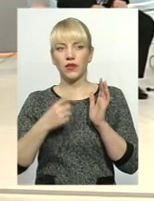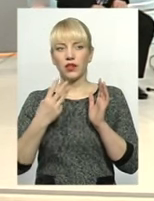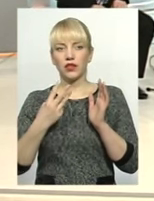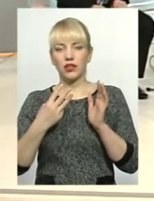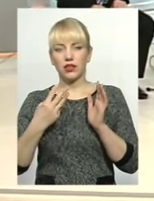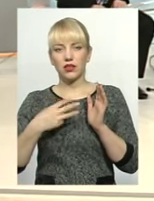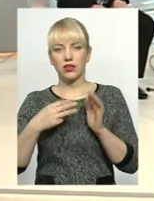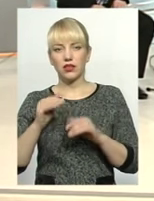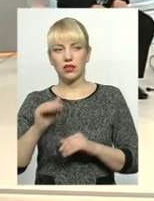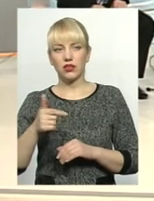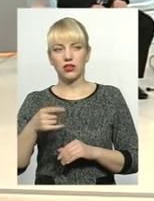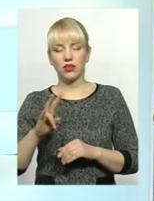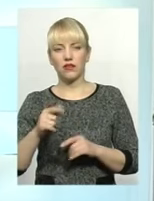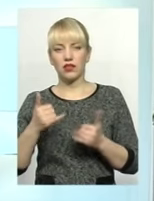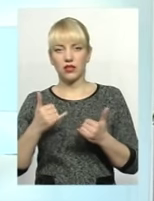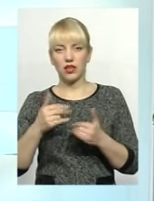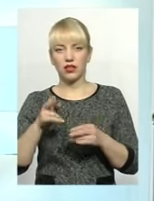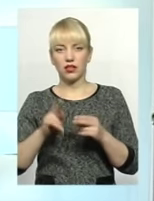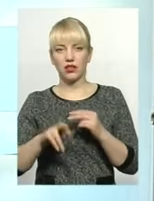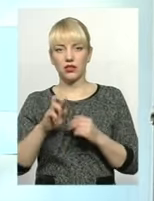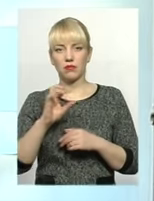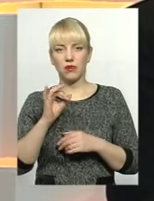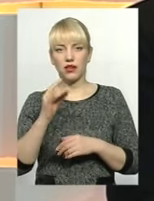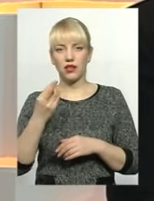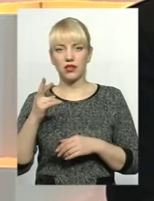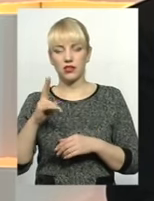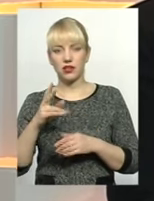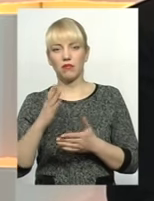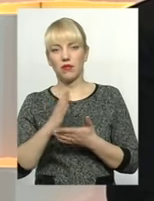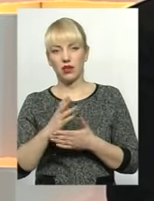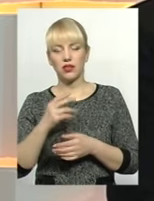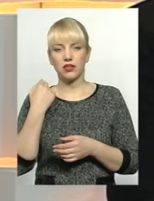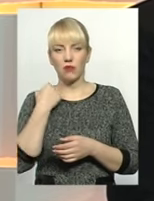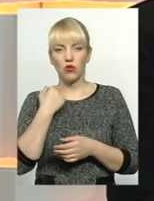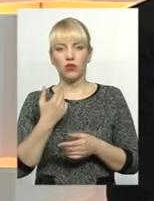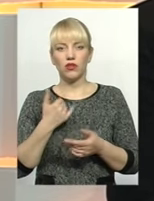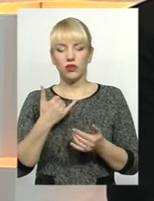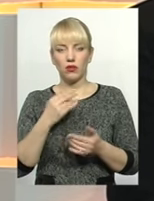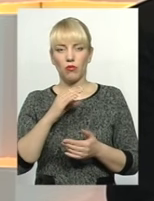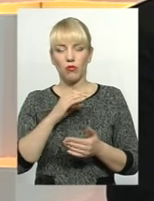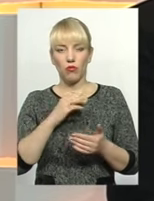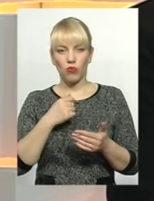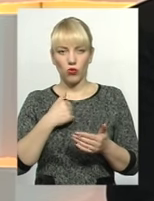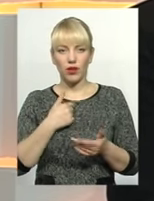Нині кінець березня, маєте заборгованість? У нас заборгованість по січній місяць таки залишилася не